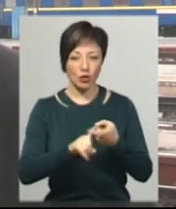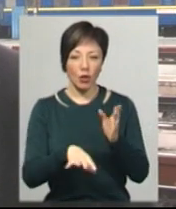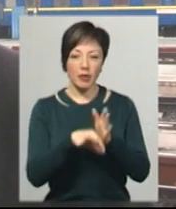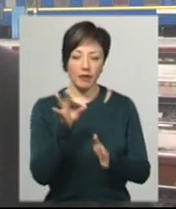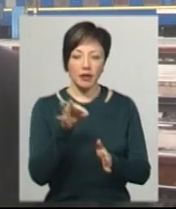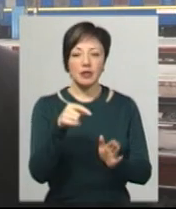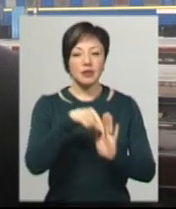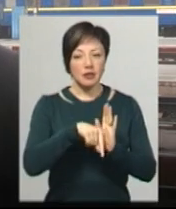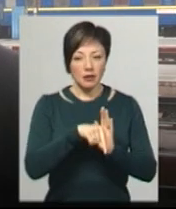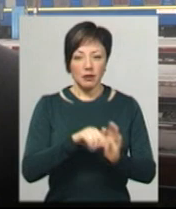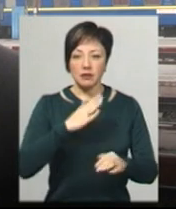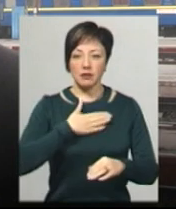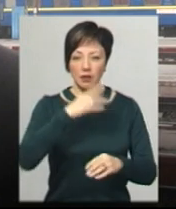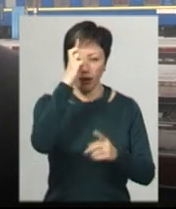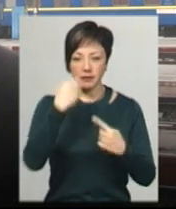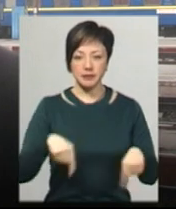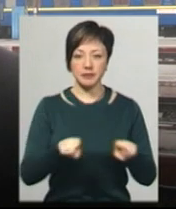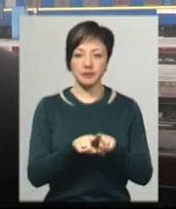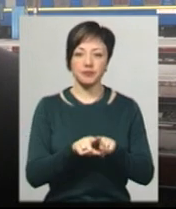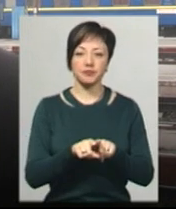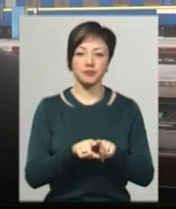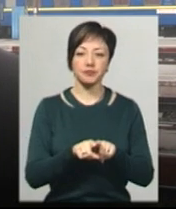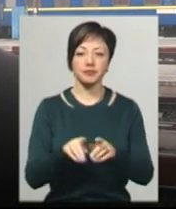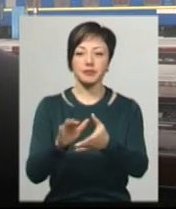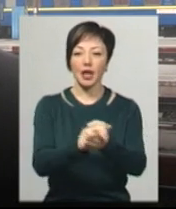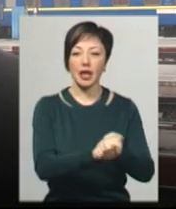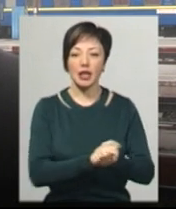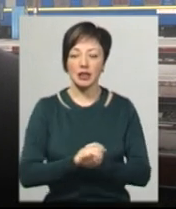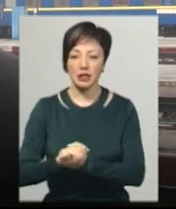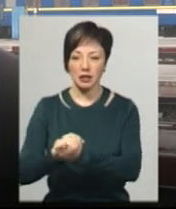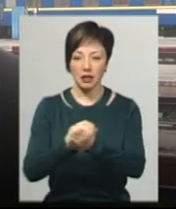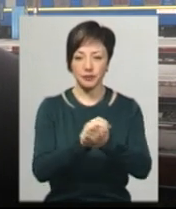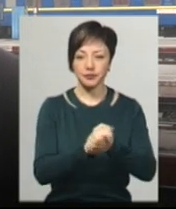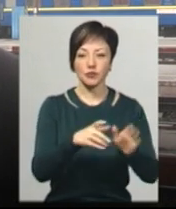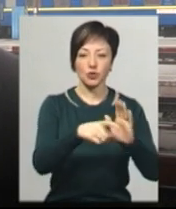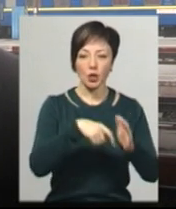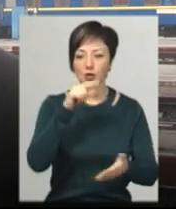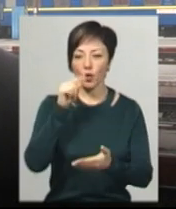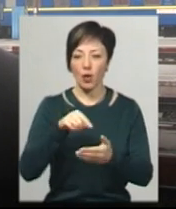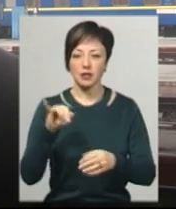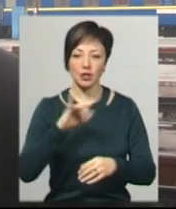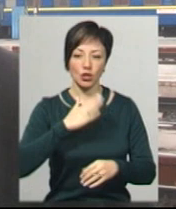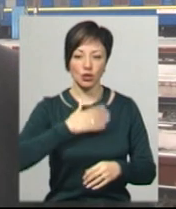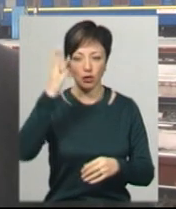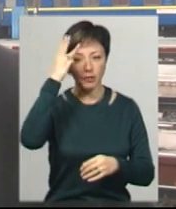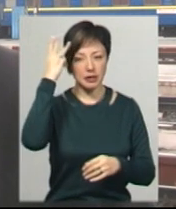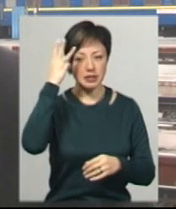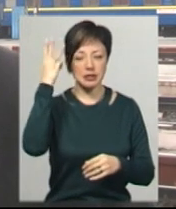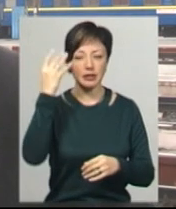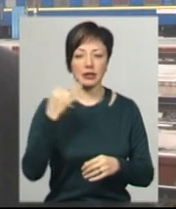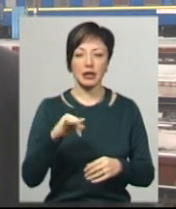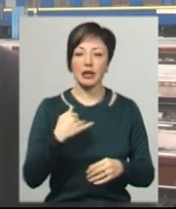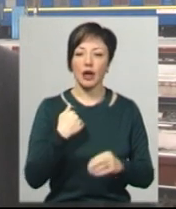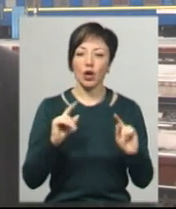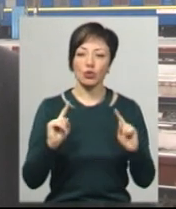Він символізував, що наша держава єдина. Донецький, Луганський і наш Хмельницький. І